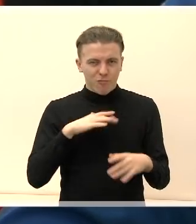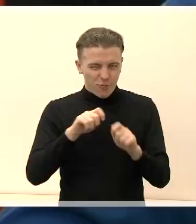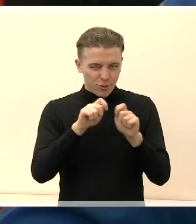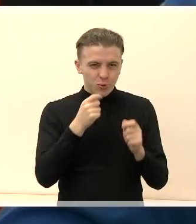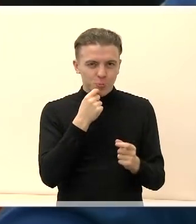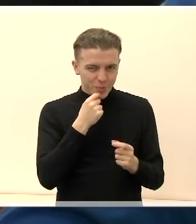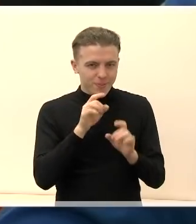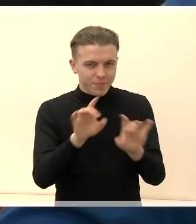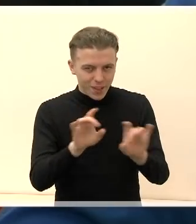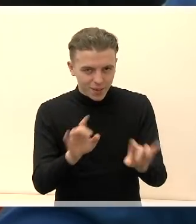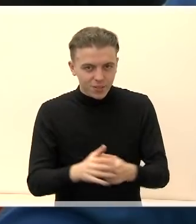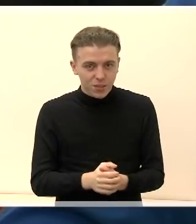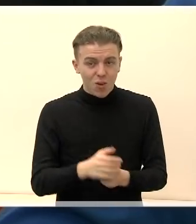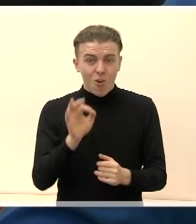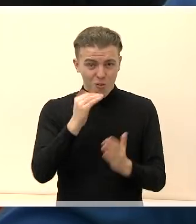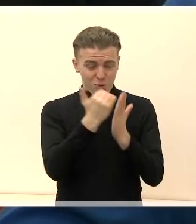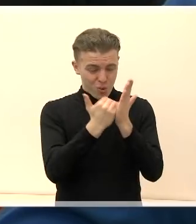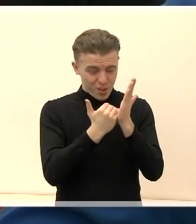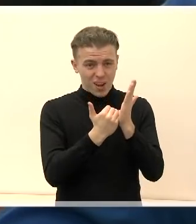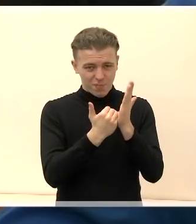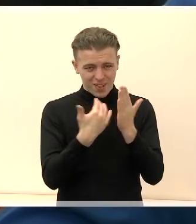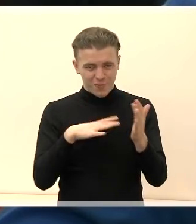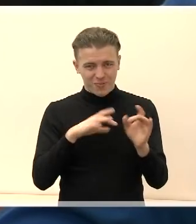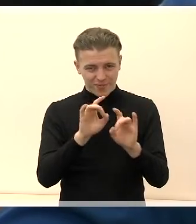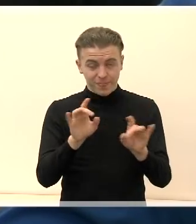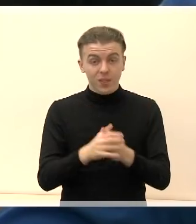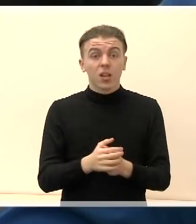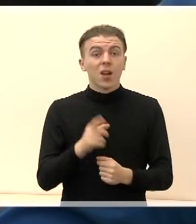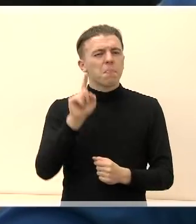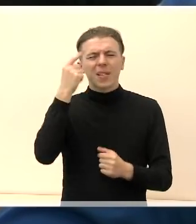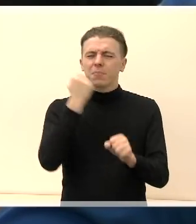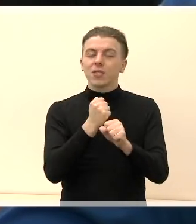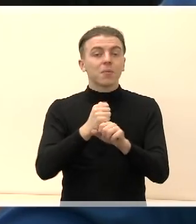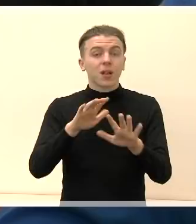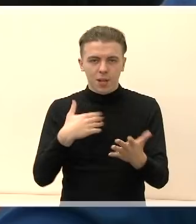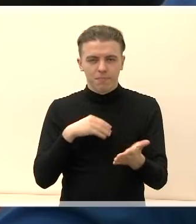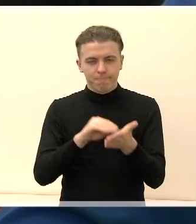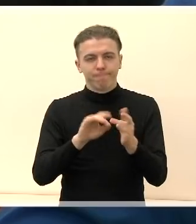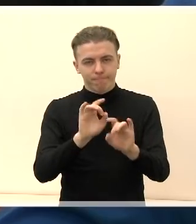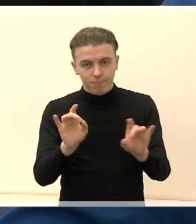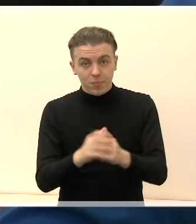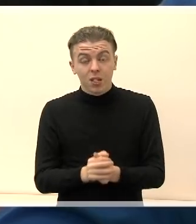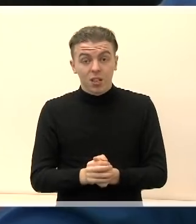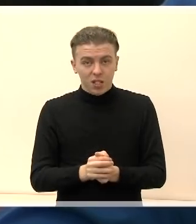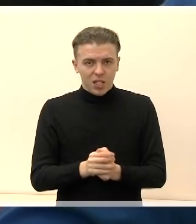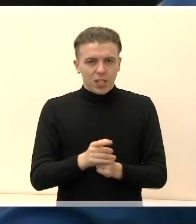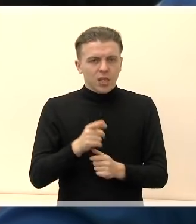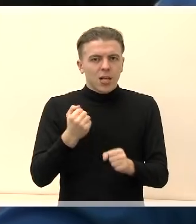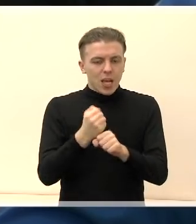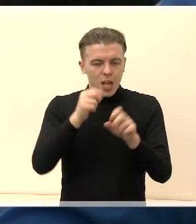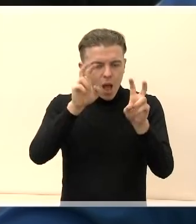klausimą. Pristatant mūsų programą, tai pasikartosiu, kad pirmas darbas tai būtų nepriklausomos suvaldybės finansų auditas.